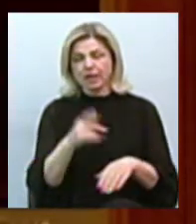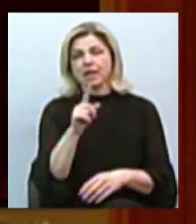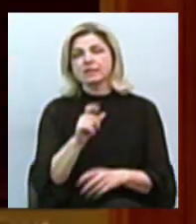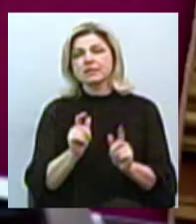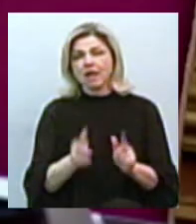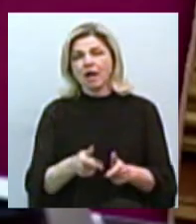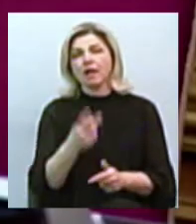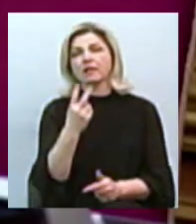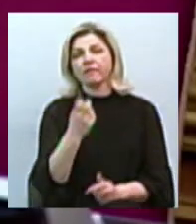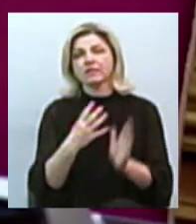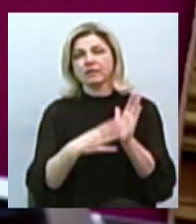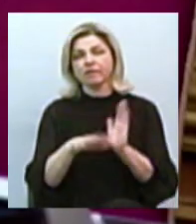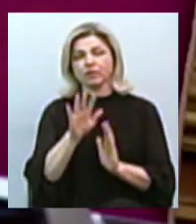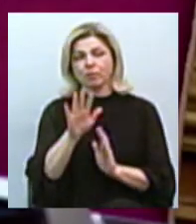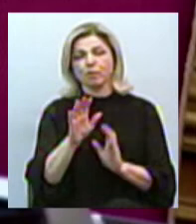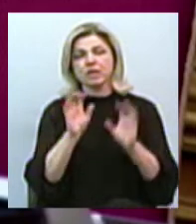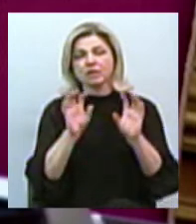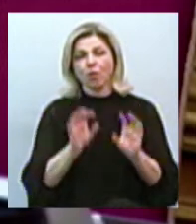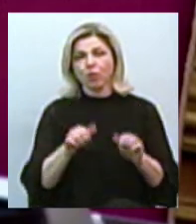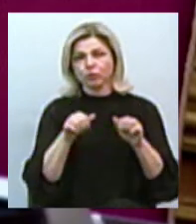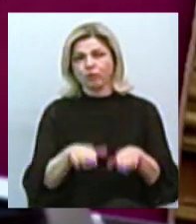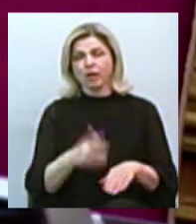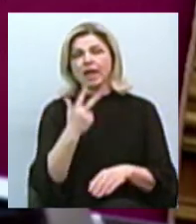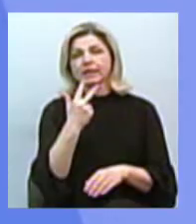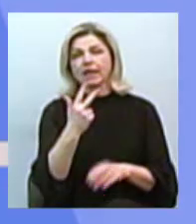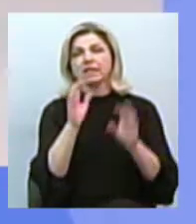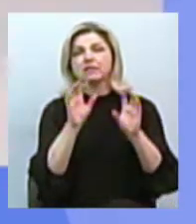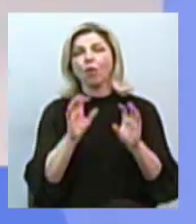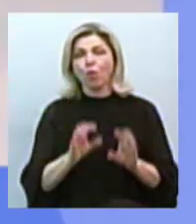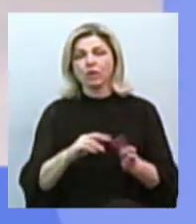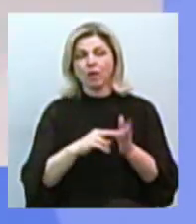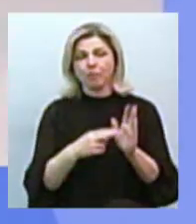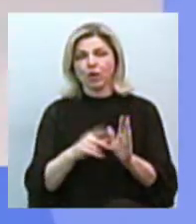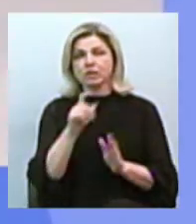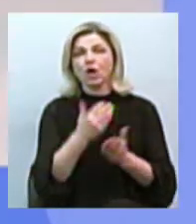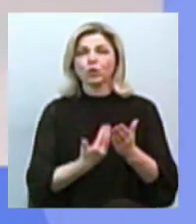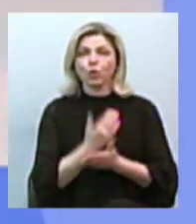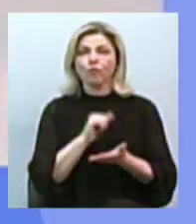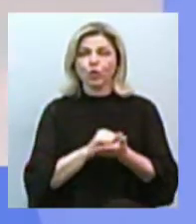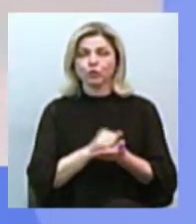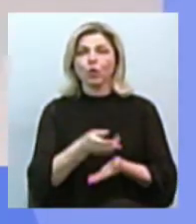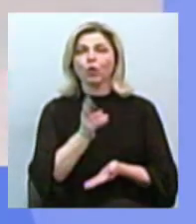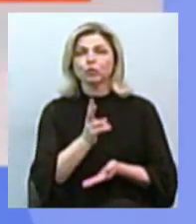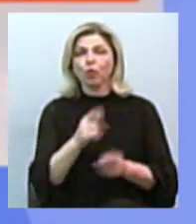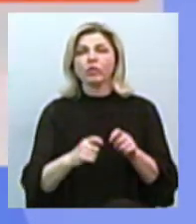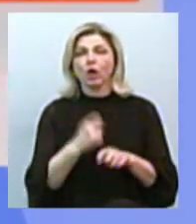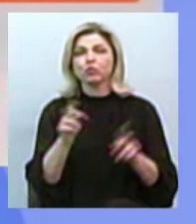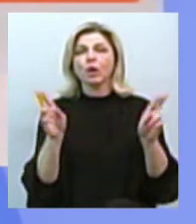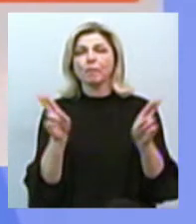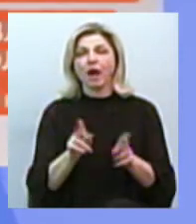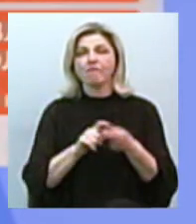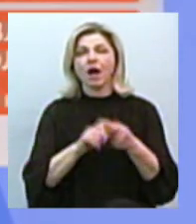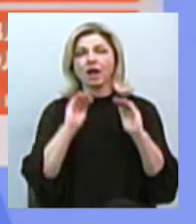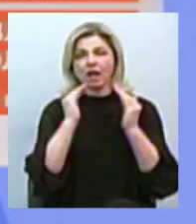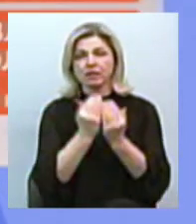рішення прийнято. Закон прийнятий в цілому». Ухвалили три законопроєкти. За новими документами, хто порушить правила карантину, заплатить